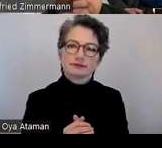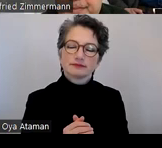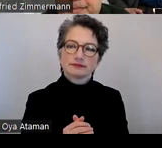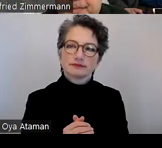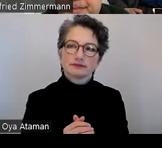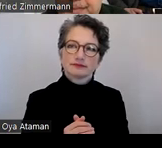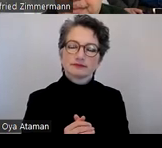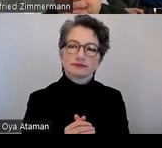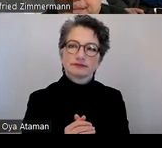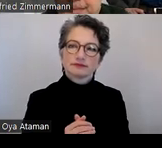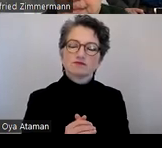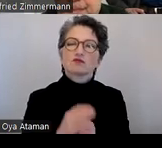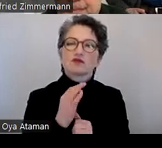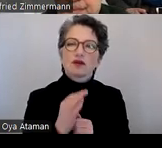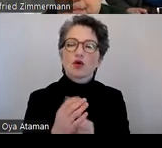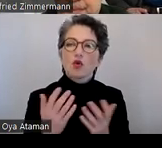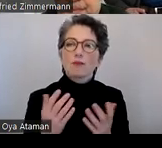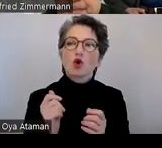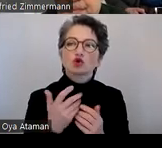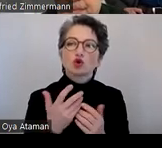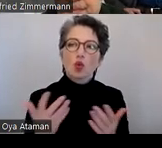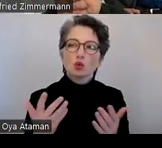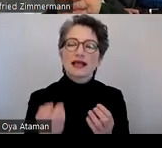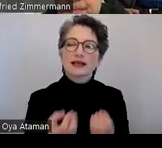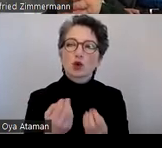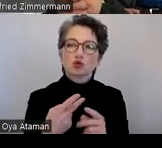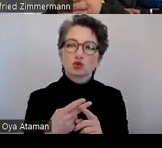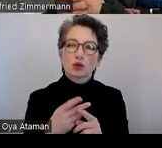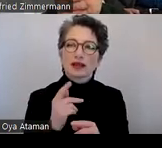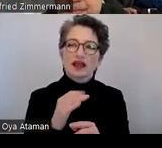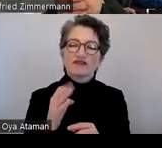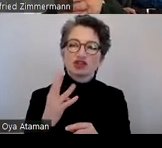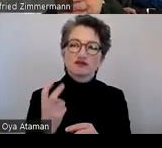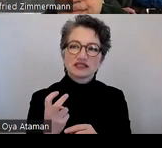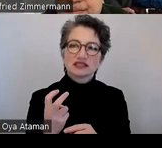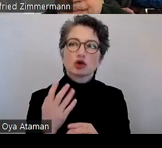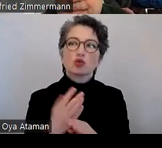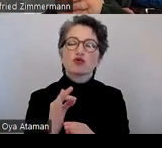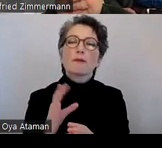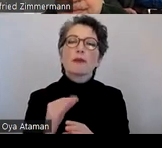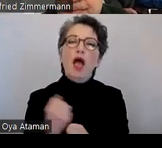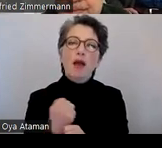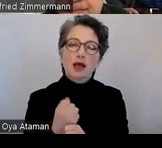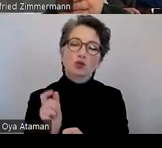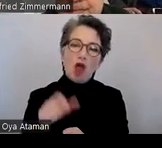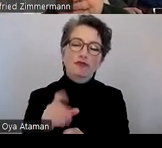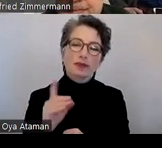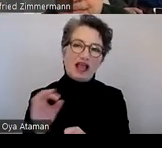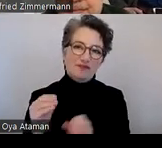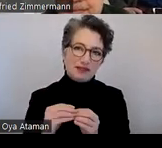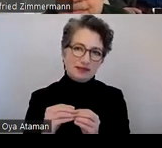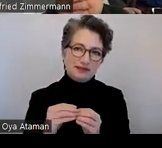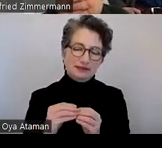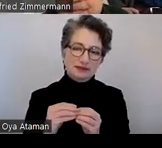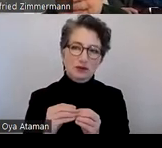Die Frage ist nach dem kostenlosen Erzeugungstool, weil PDF24 ja nur zur Bearbeitung von PDFs geeignet